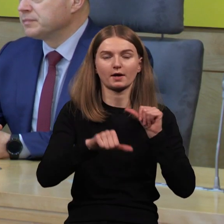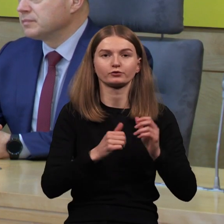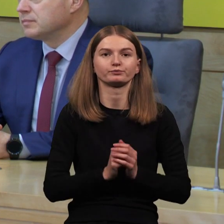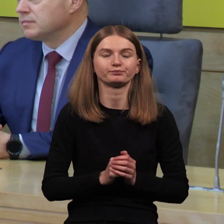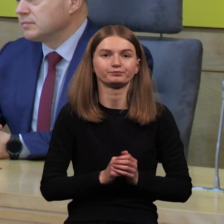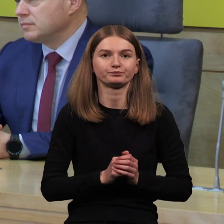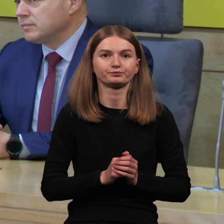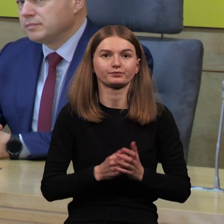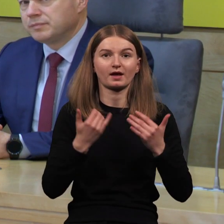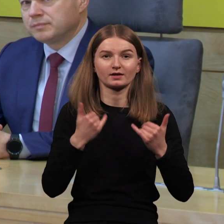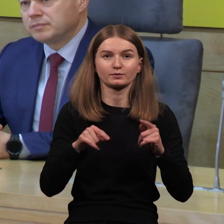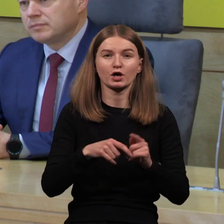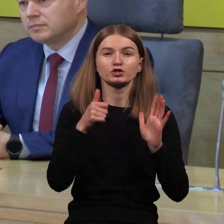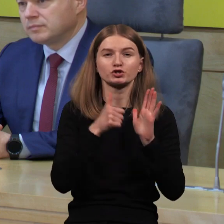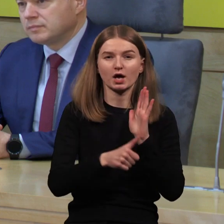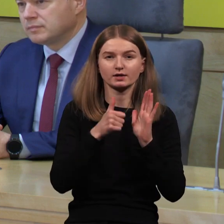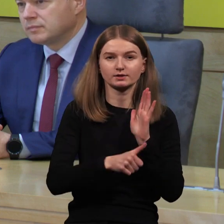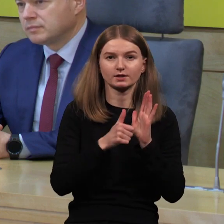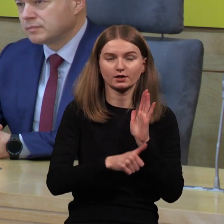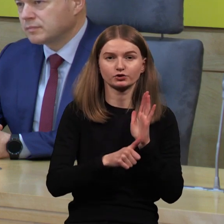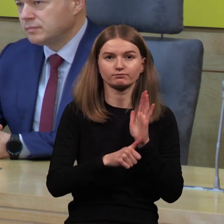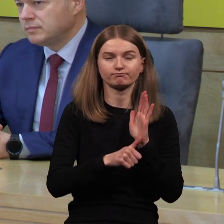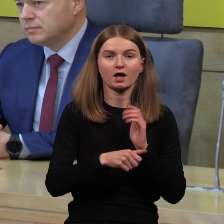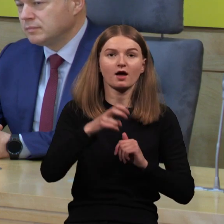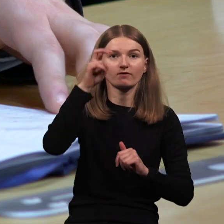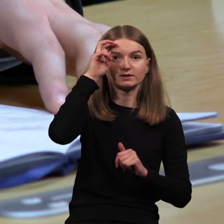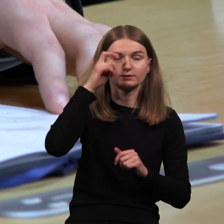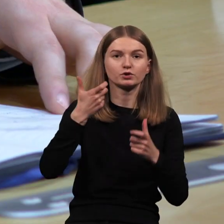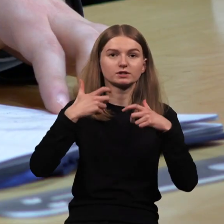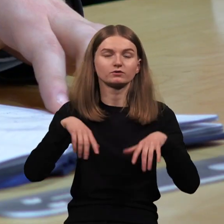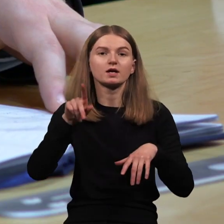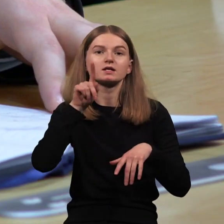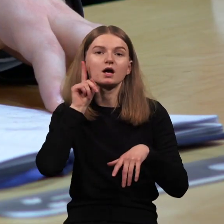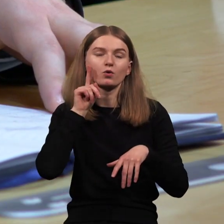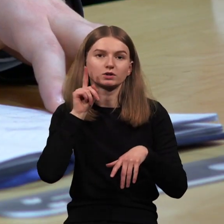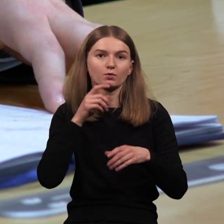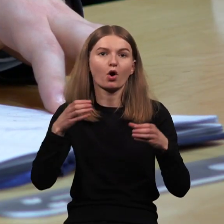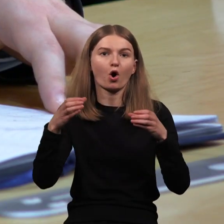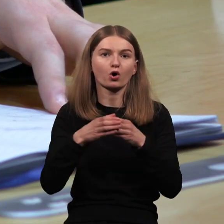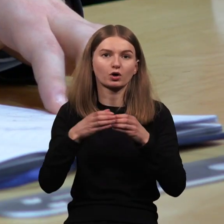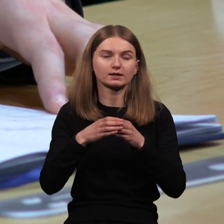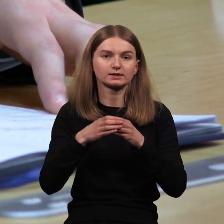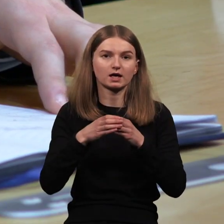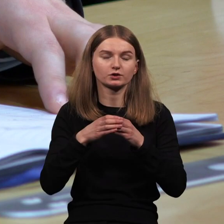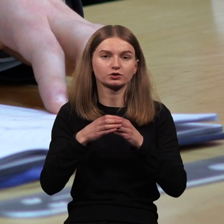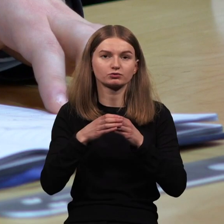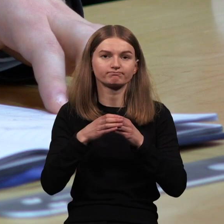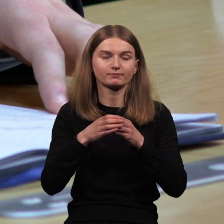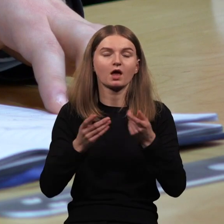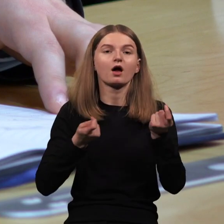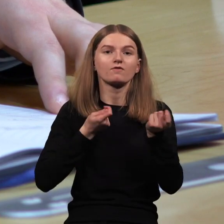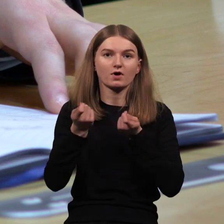vieniančios daugiau kaip 60 nacionalinių ir save valdybių jaunimo organizacijų tarybų vadovas, pavrėžia